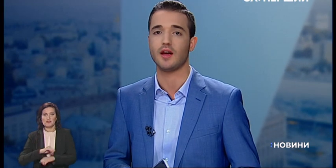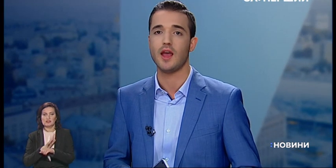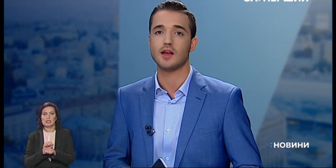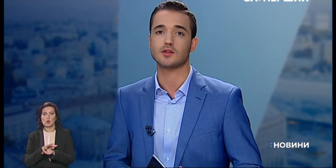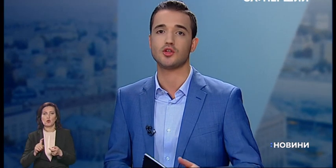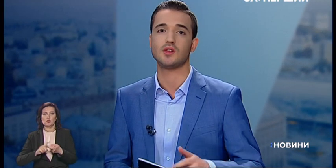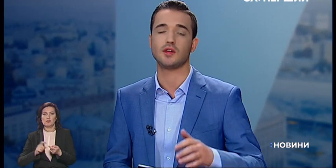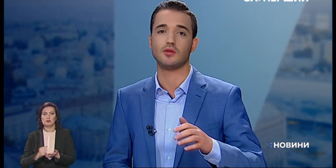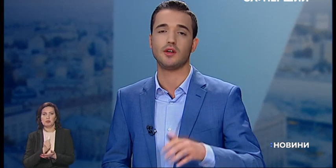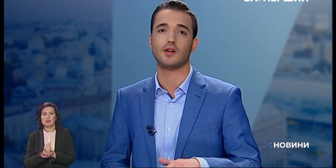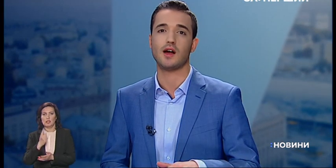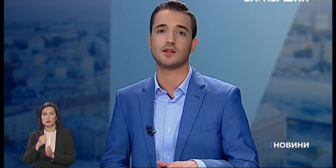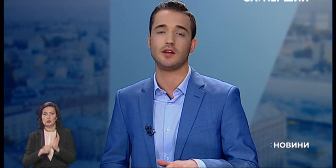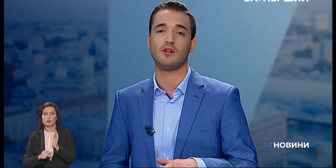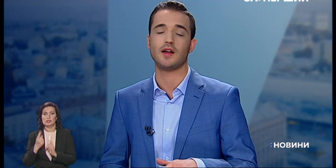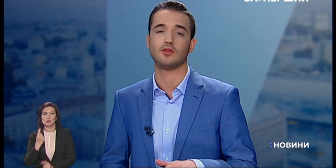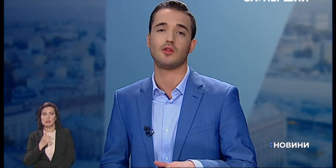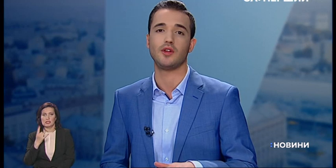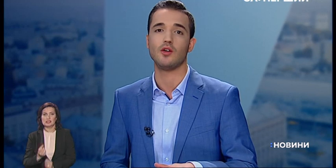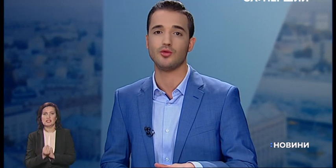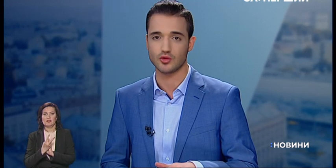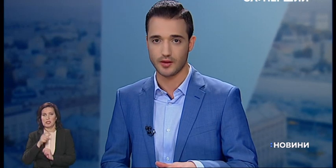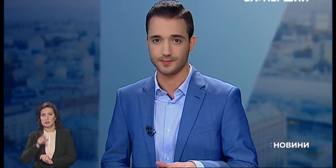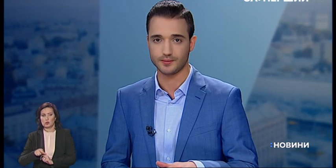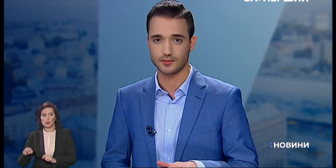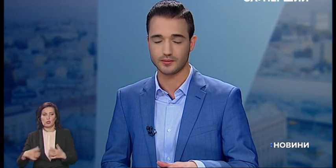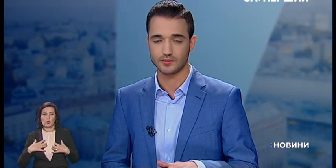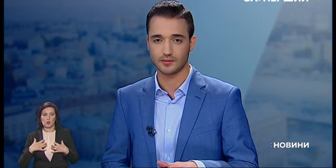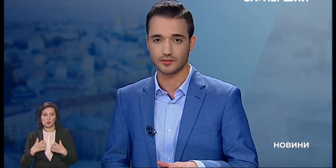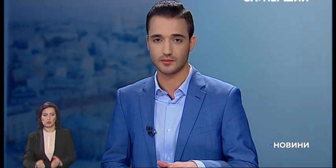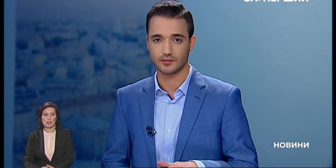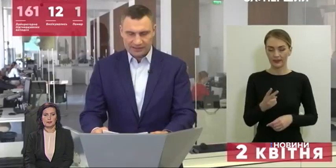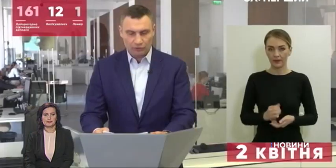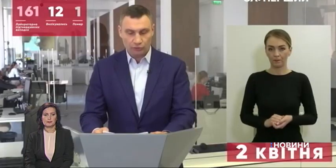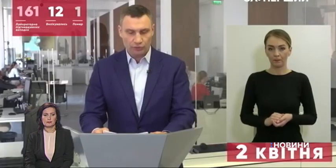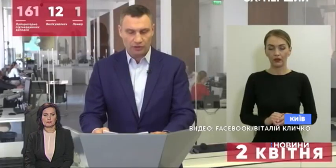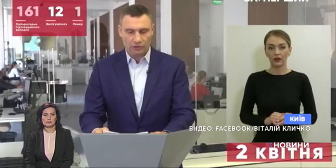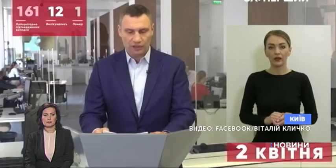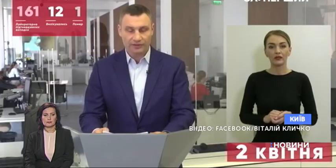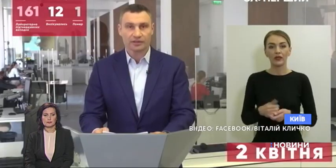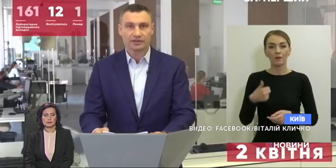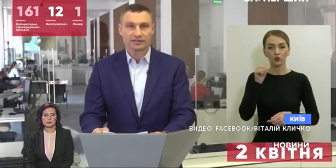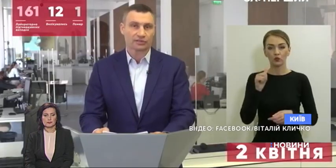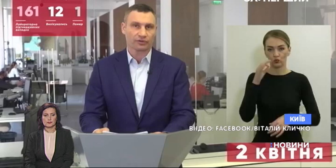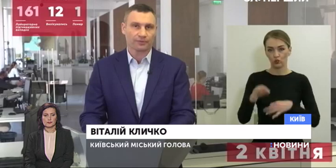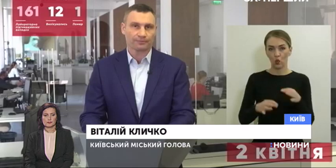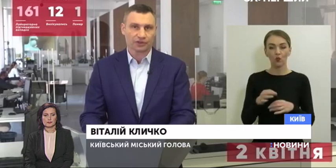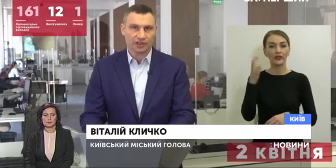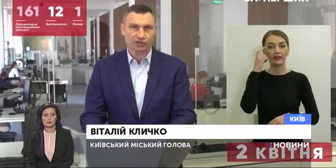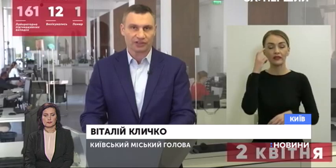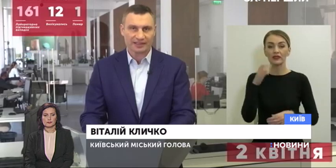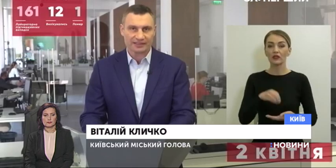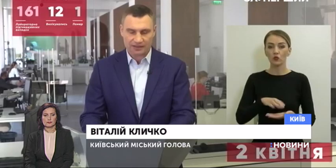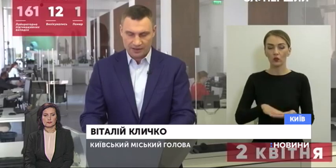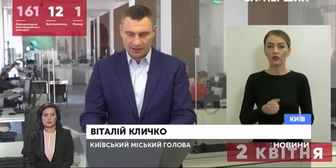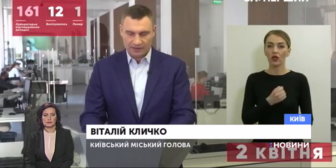підтвердили 161 рази і 12 людей одужали. За минулу добу у Києві зареєстровано,